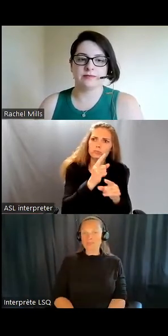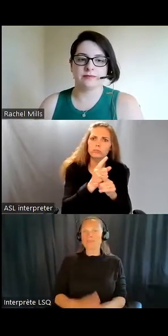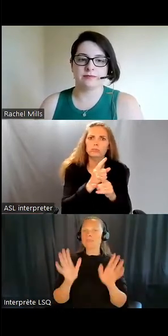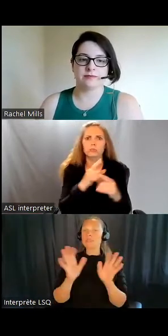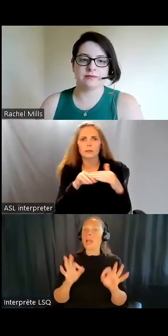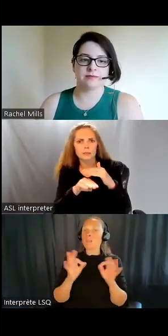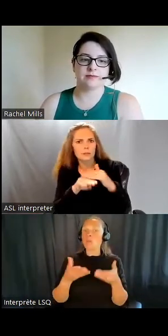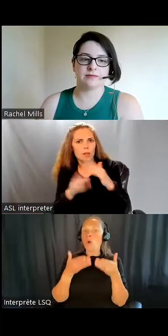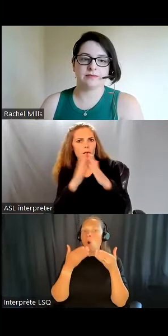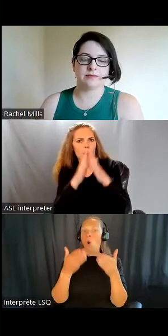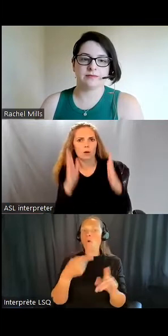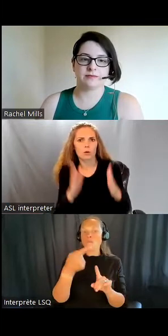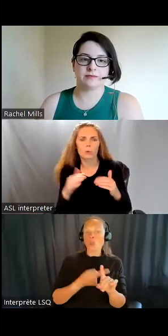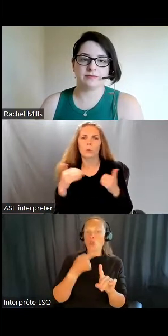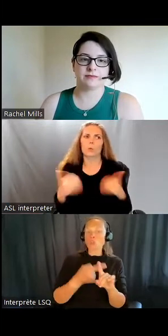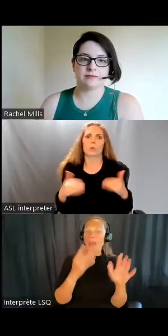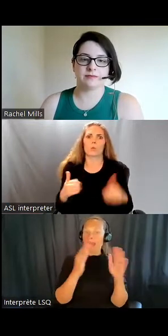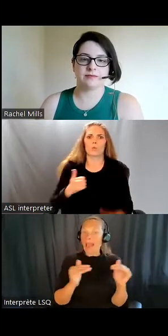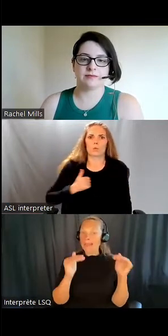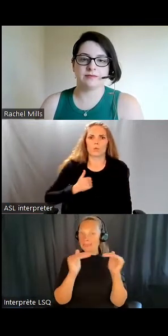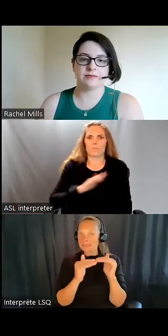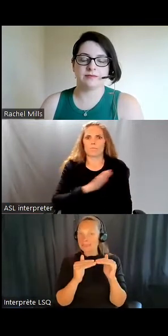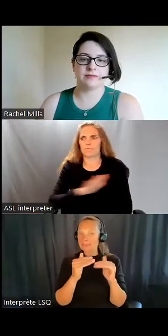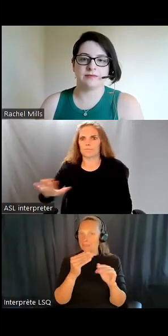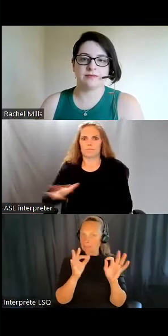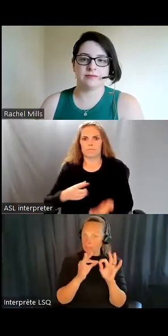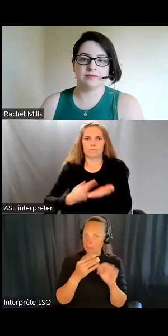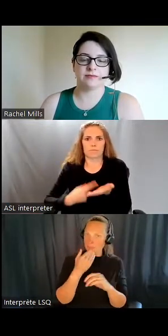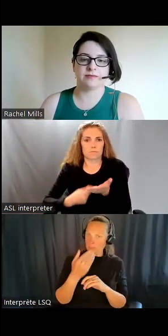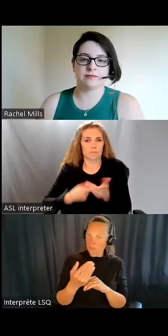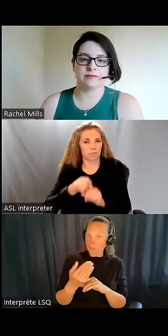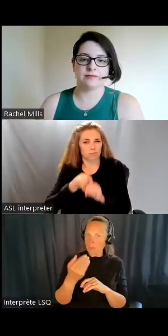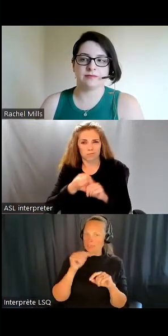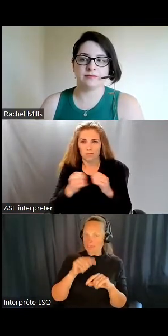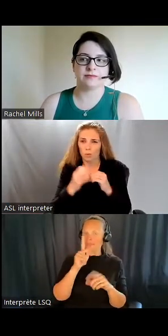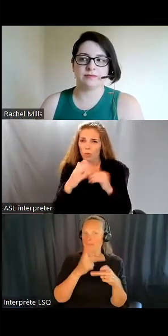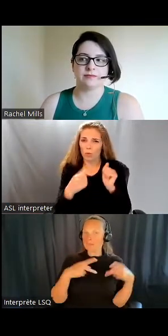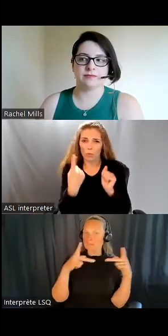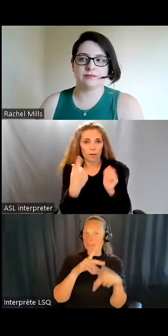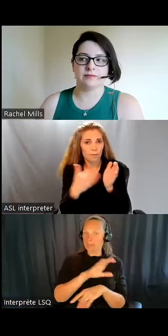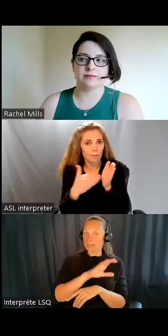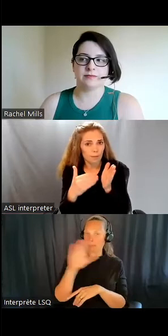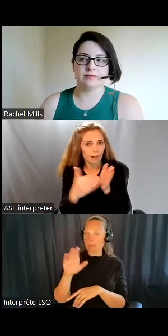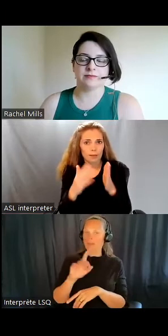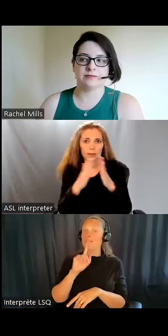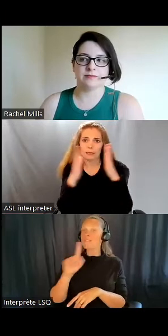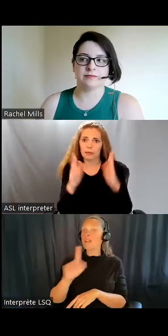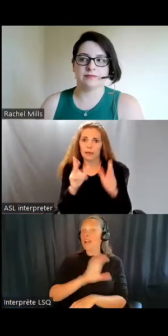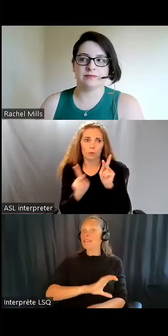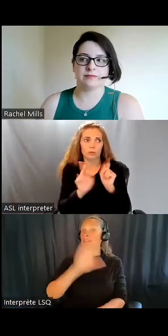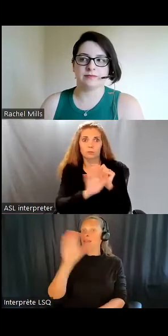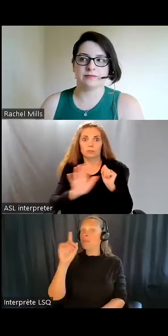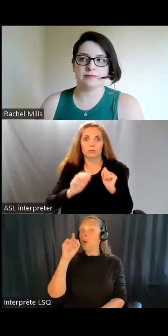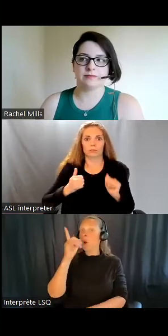un sujet brûlant dans ce pays. Le logement inadéquat est un problème qui impacte plus d'un million de foyers au Canada, y compris